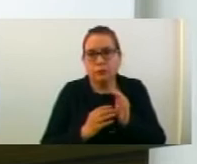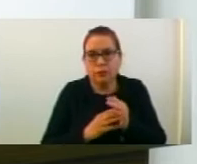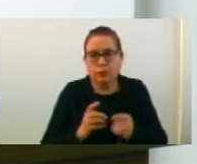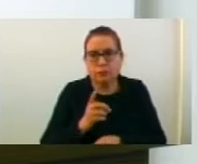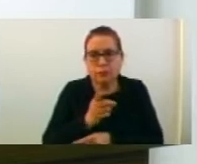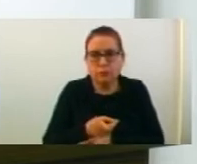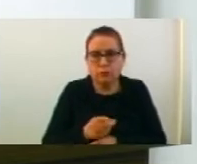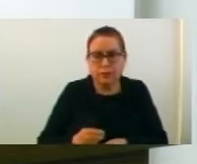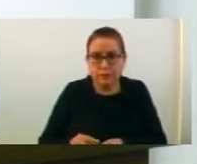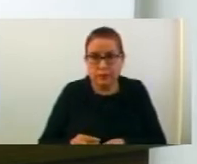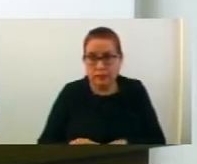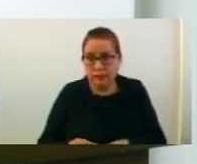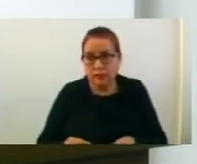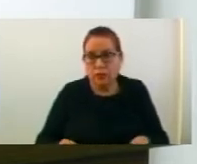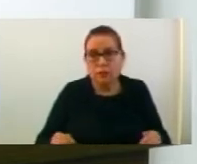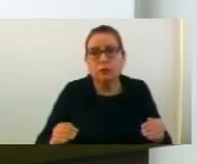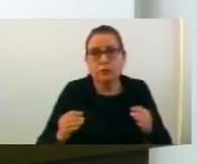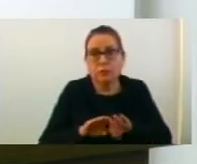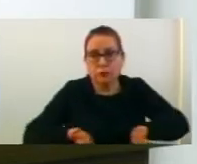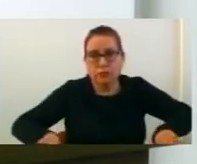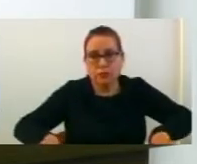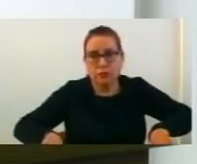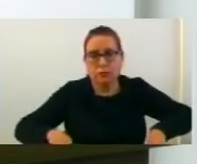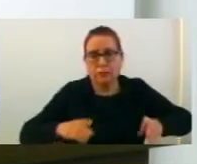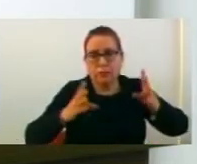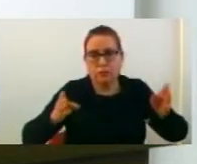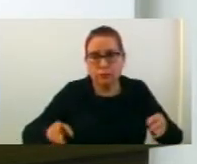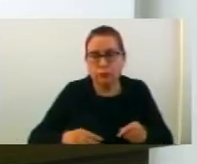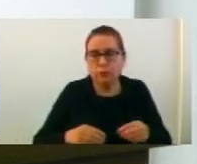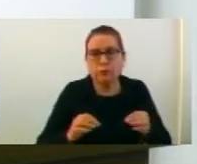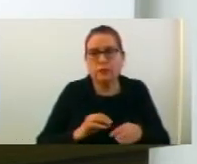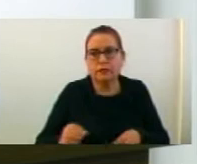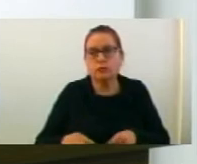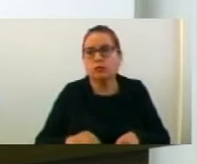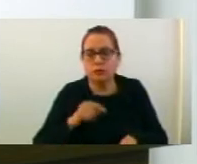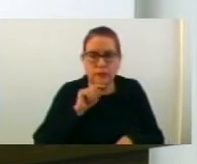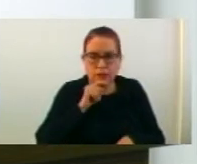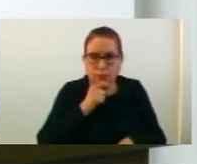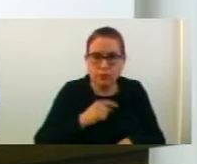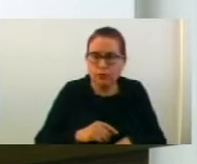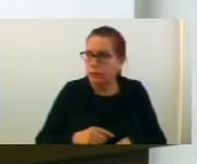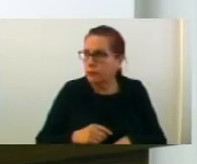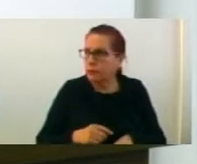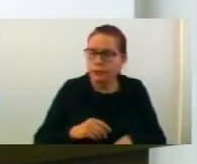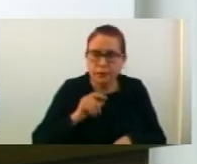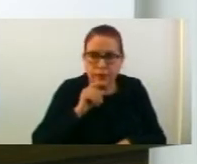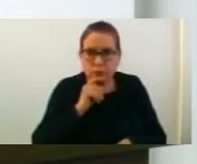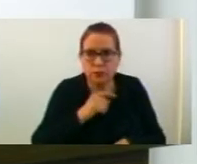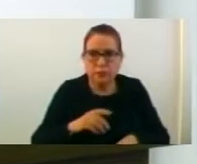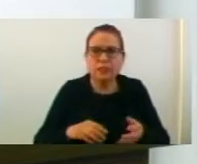доносуване на органистичко-планска документация за прошируване на планскиот охват за КП број 7.746, КП број 7